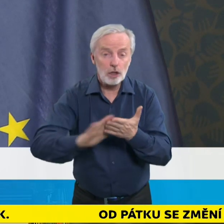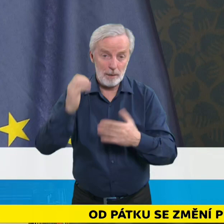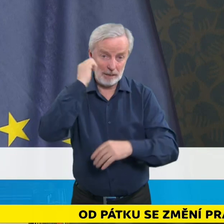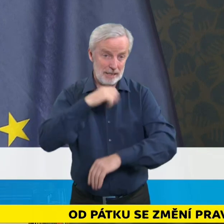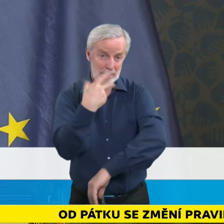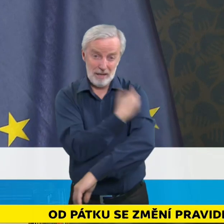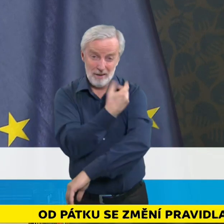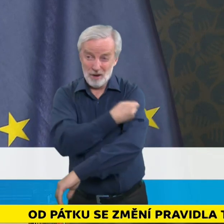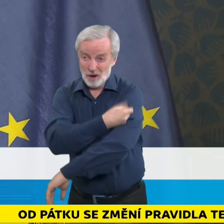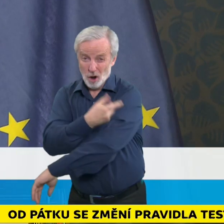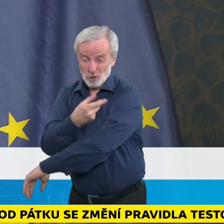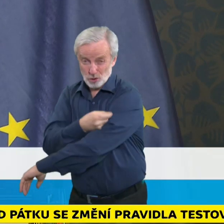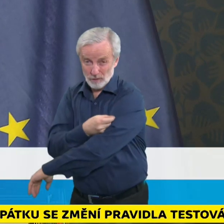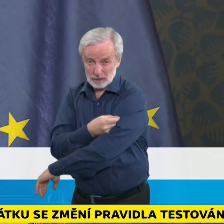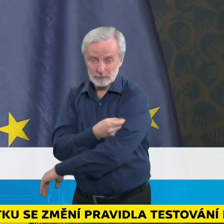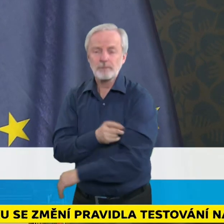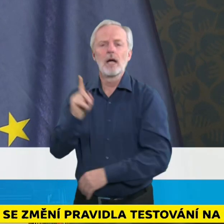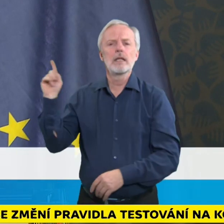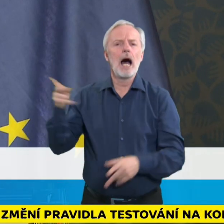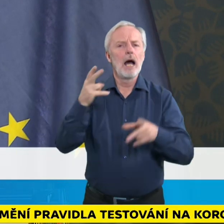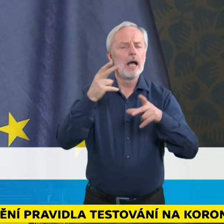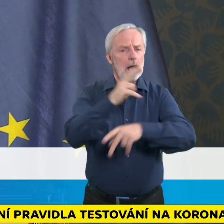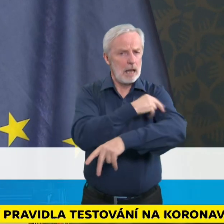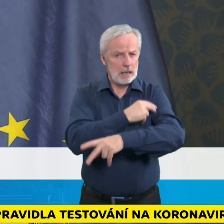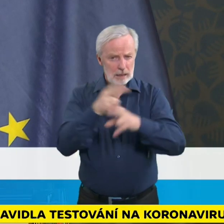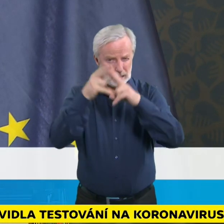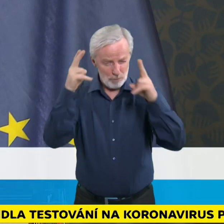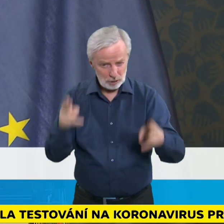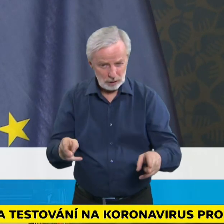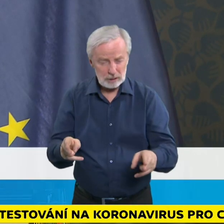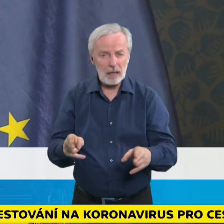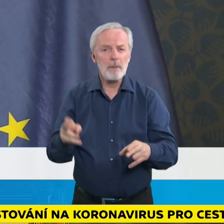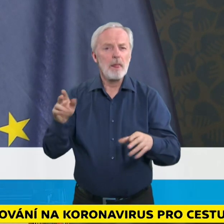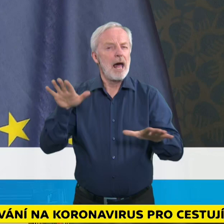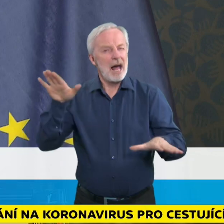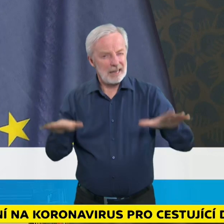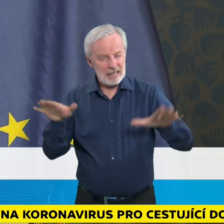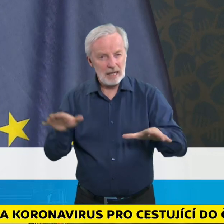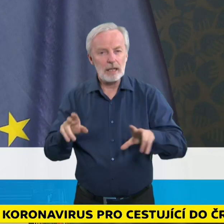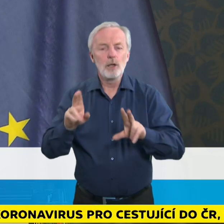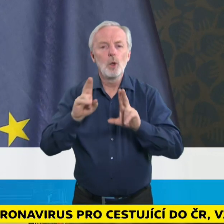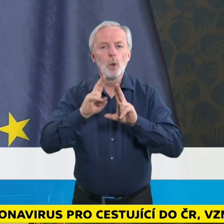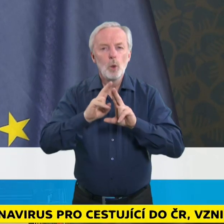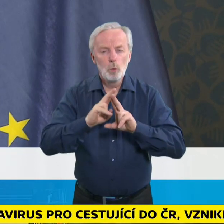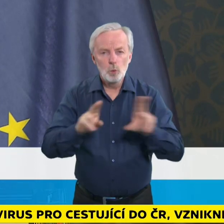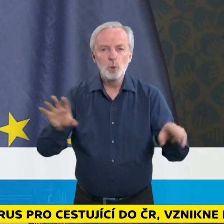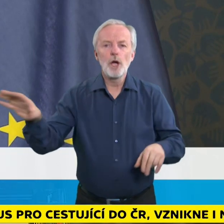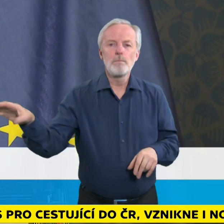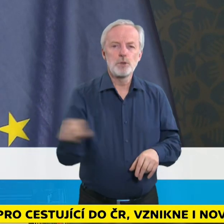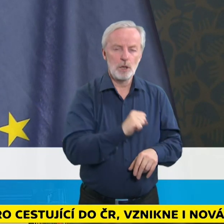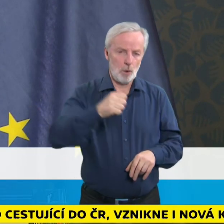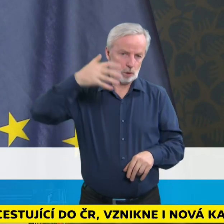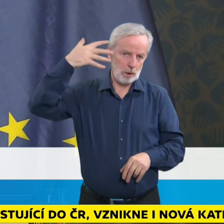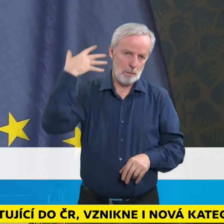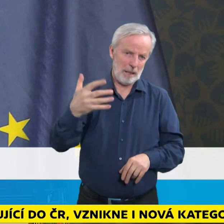je koncipovaná, jestli se nepletu umožňuje zhruba 50, zhruba 50 lůžek s kyslíkem a